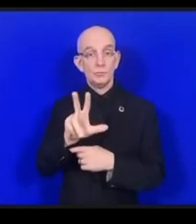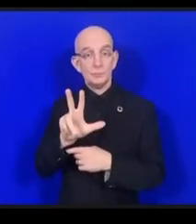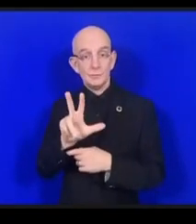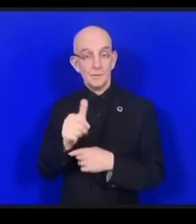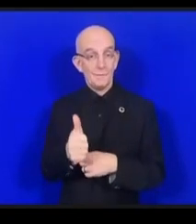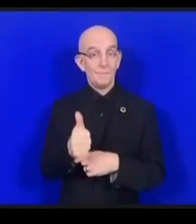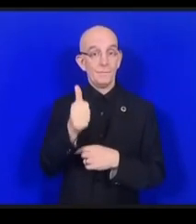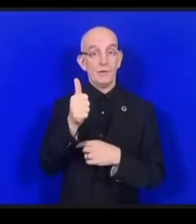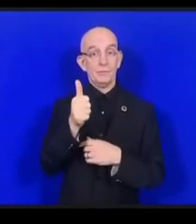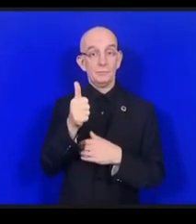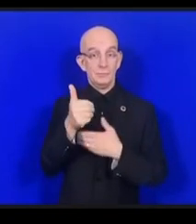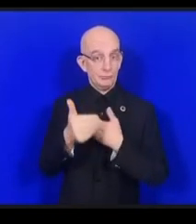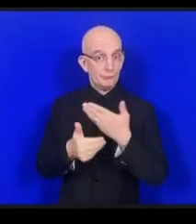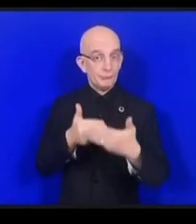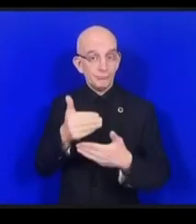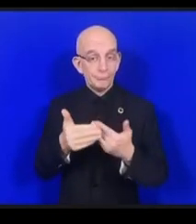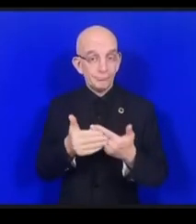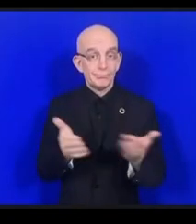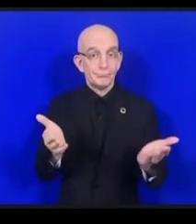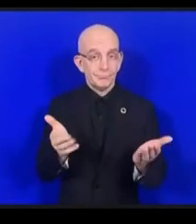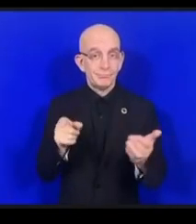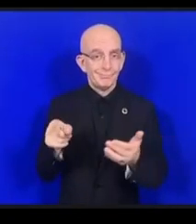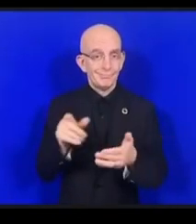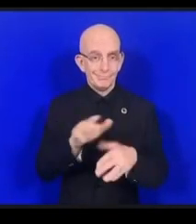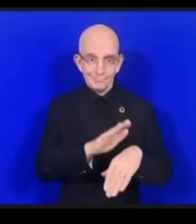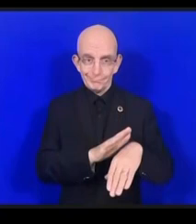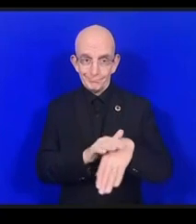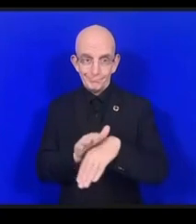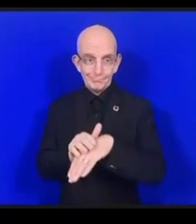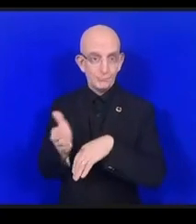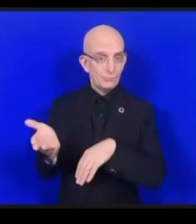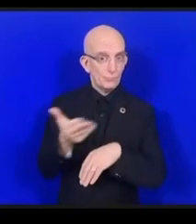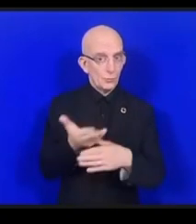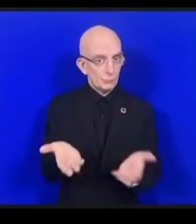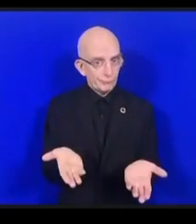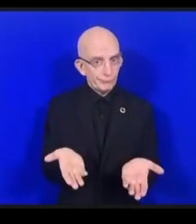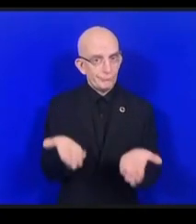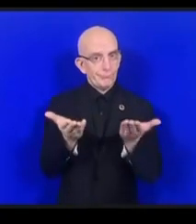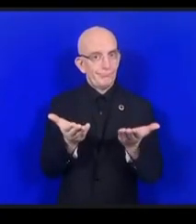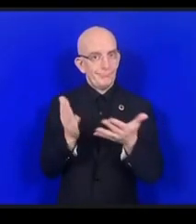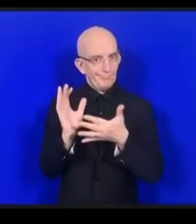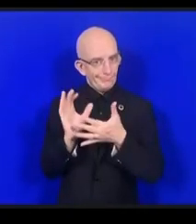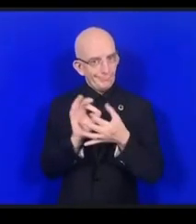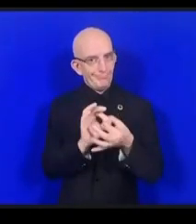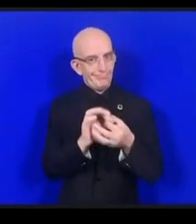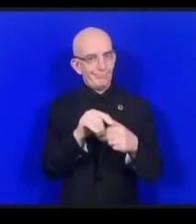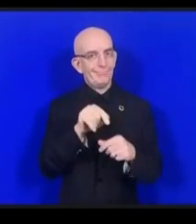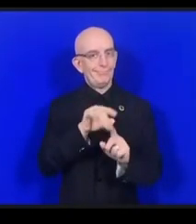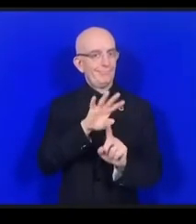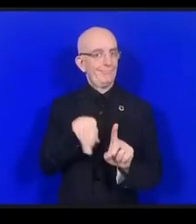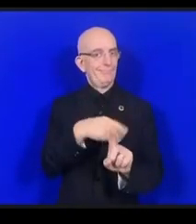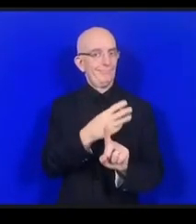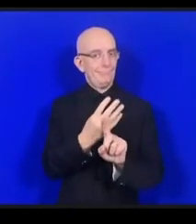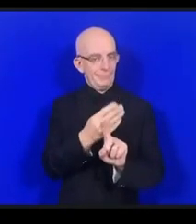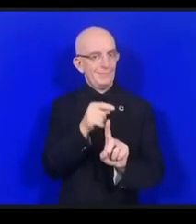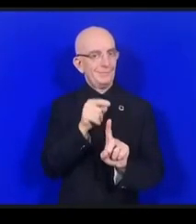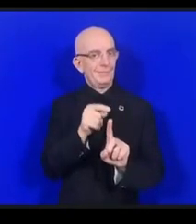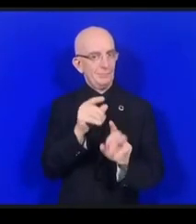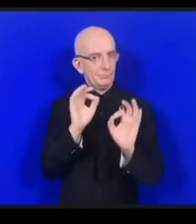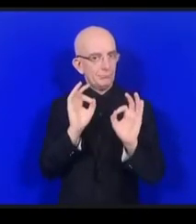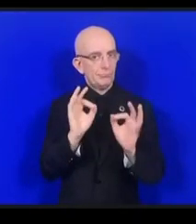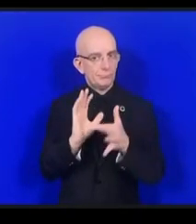améliorer les infrastructures et les capacités numériques pour combler les lacunes et les fossés, et